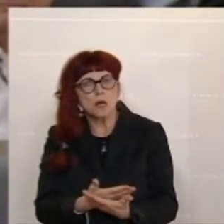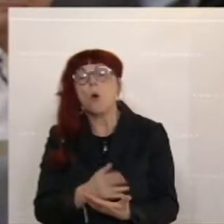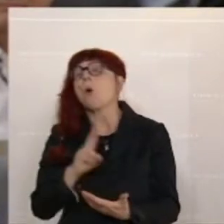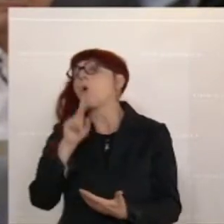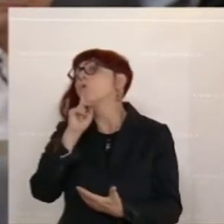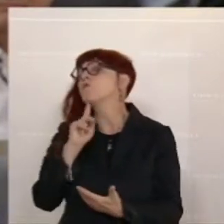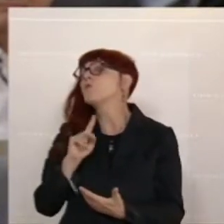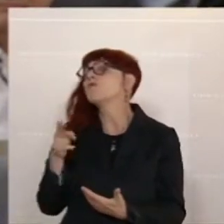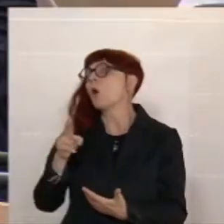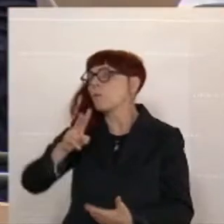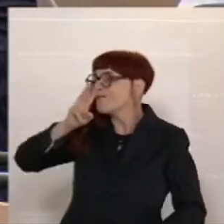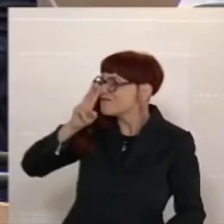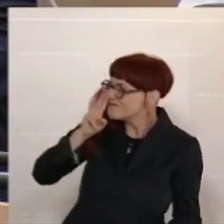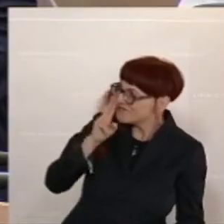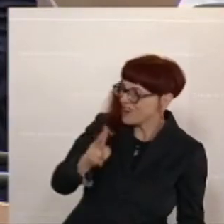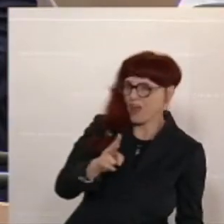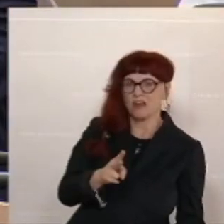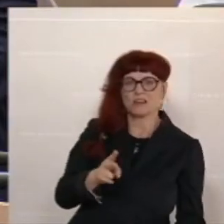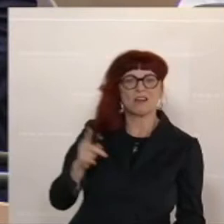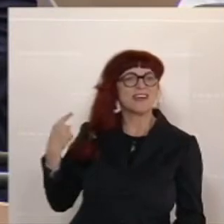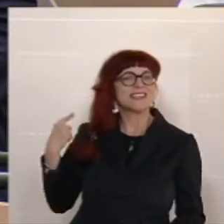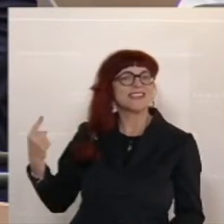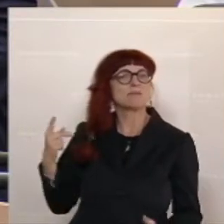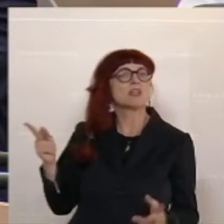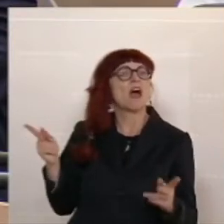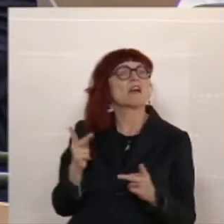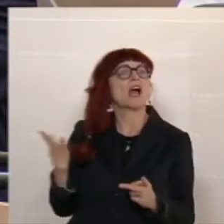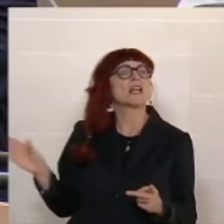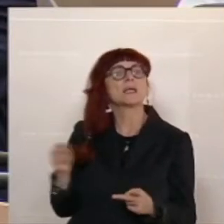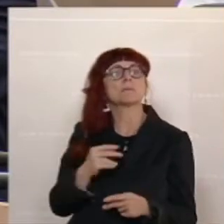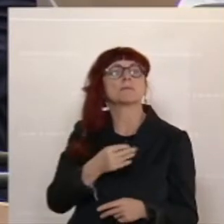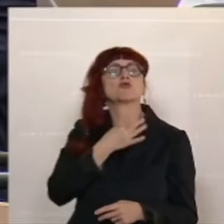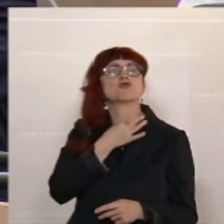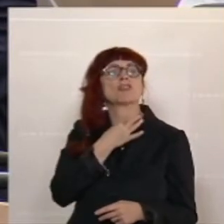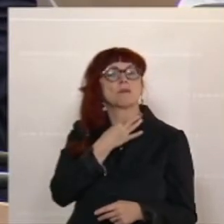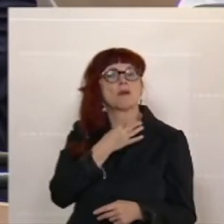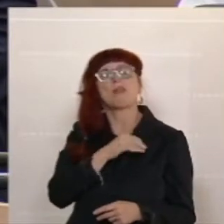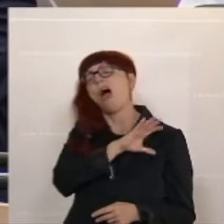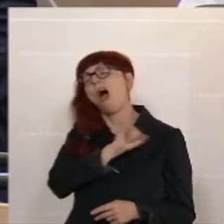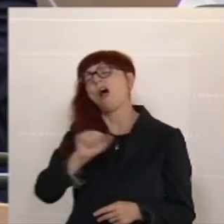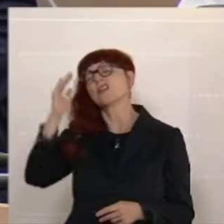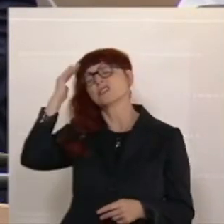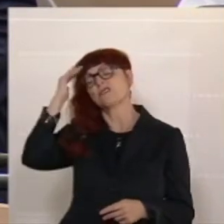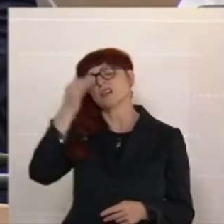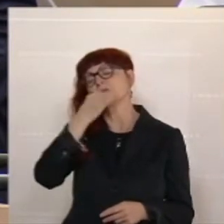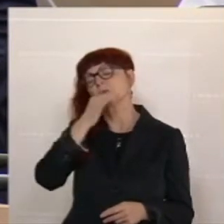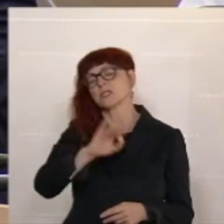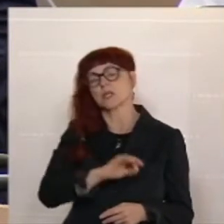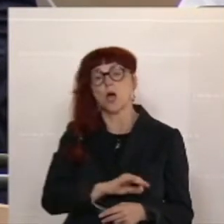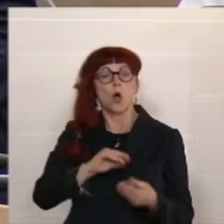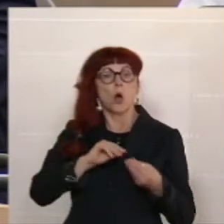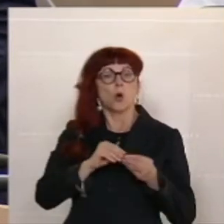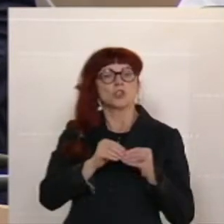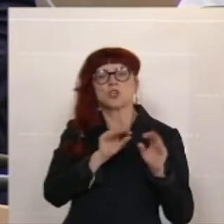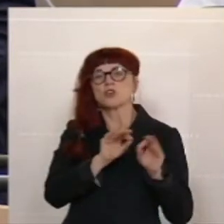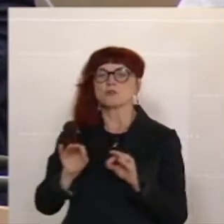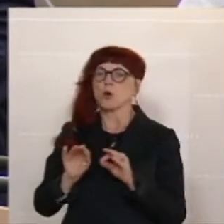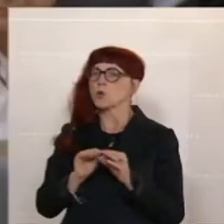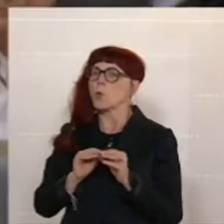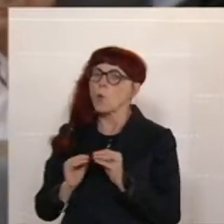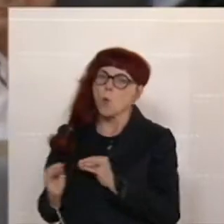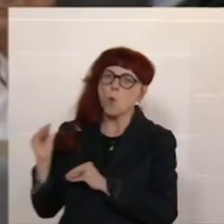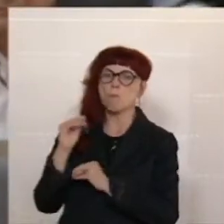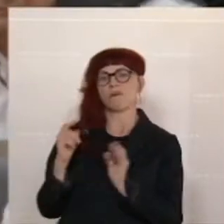Unverfrorenheit heraus nirgends mitstimmen, alles besser wissen und auch hier die Geschäftsordnung überzustrapazieren.